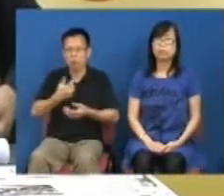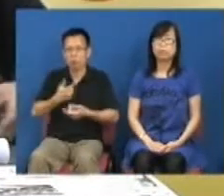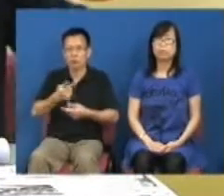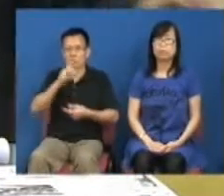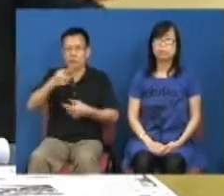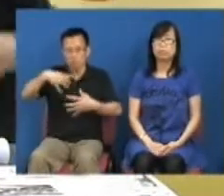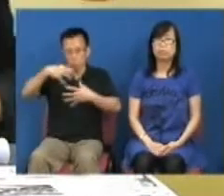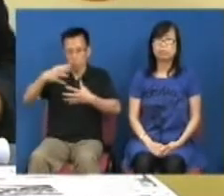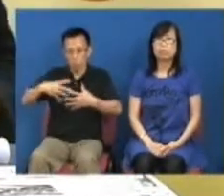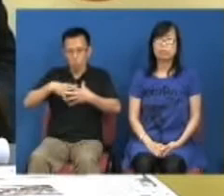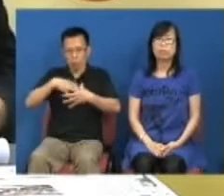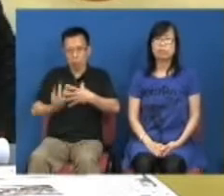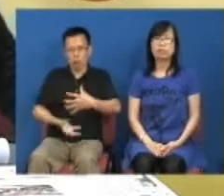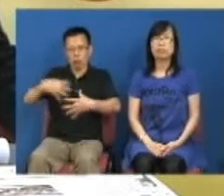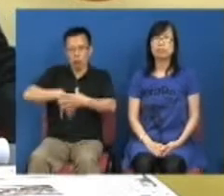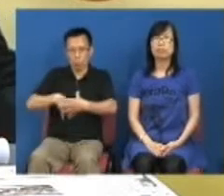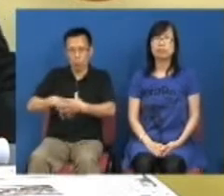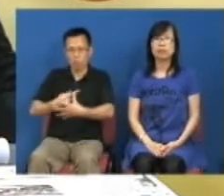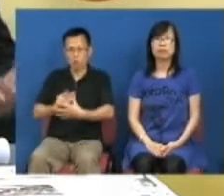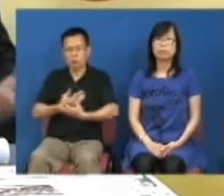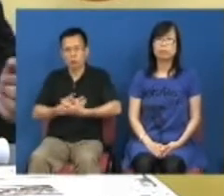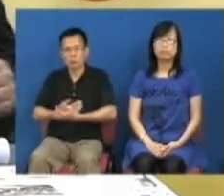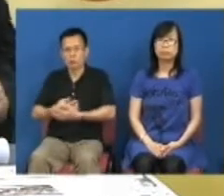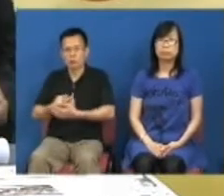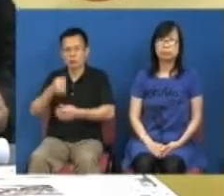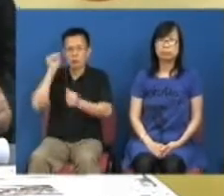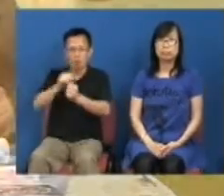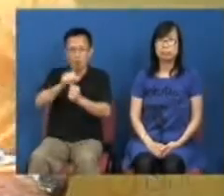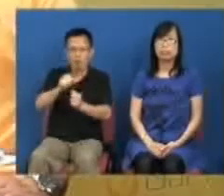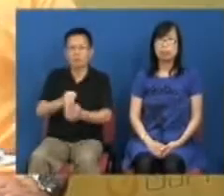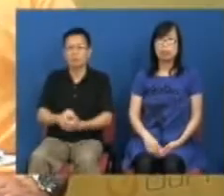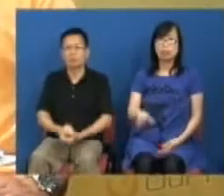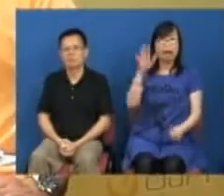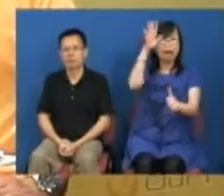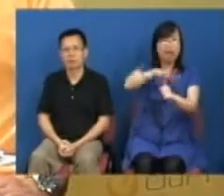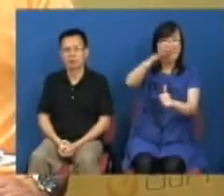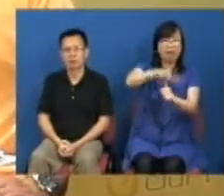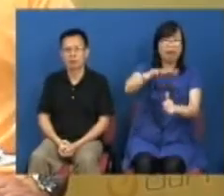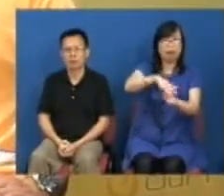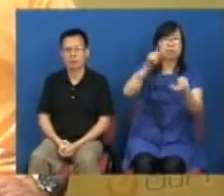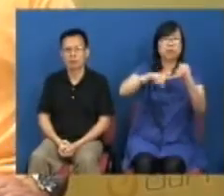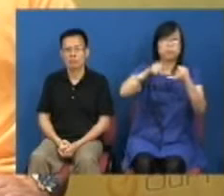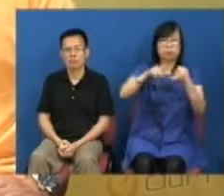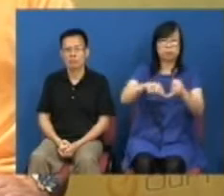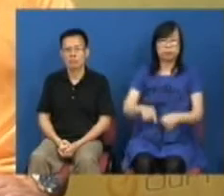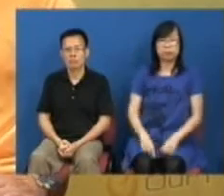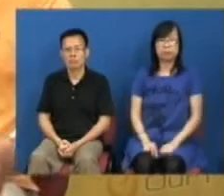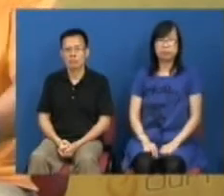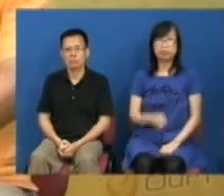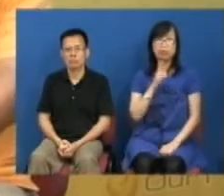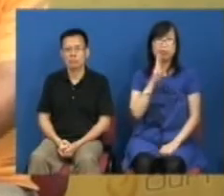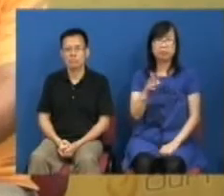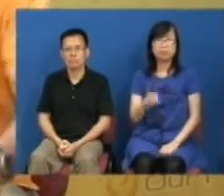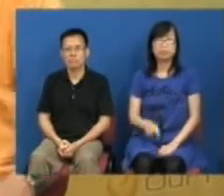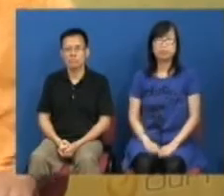公民的人我们都欺凌了几一致欺凌到底不公平到底所以令到你这